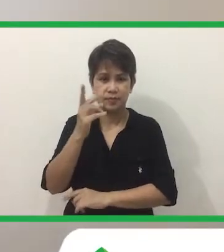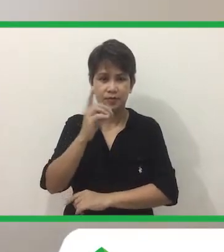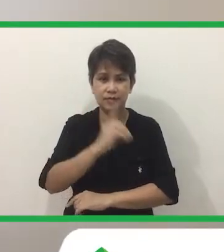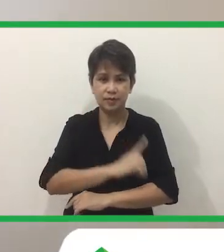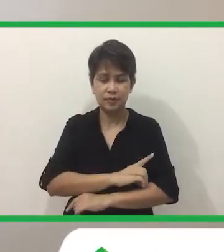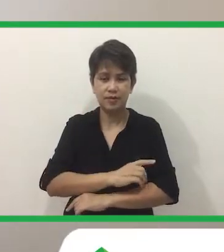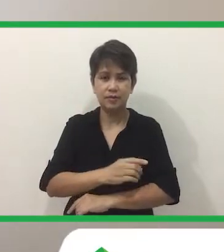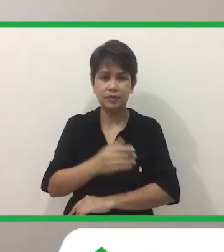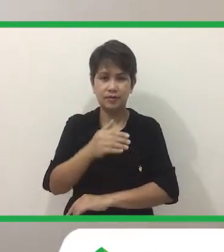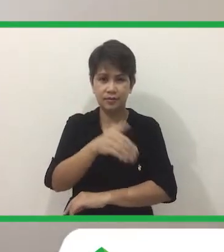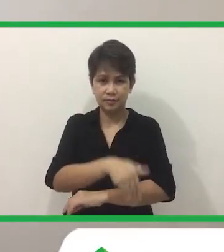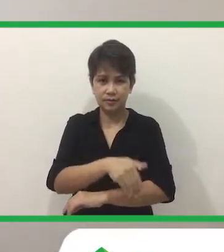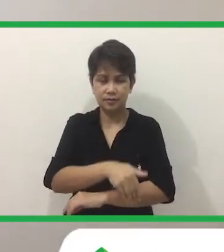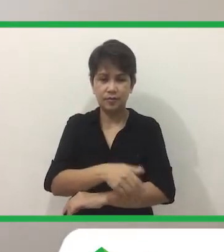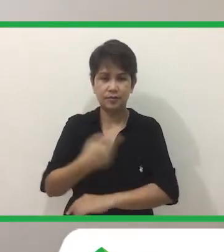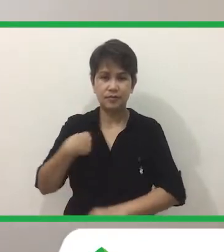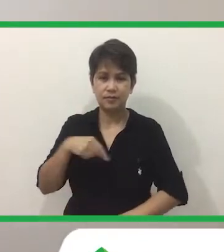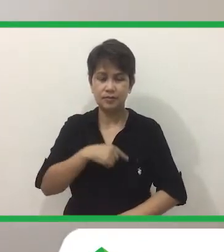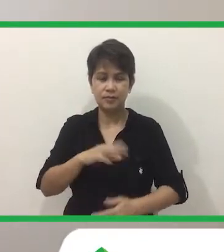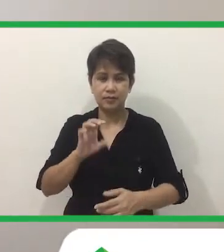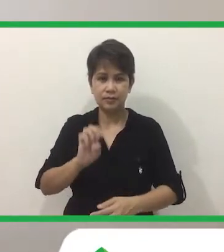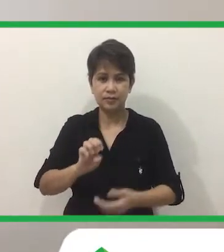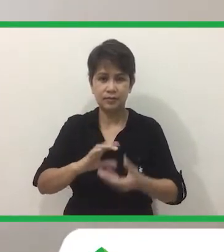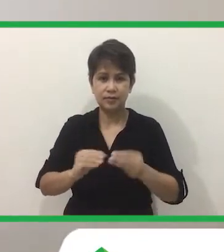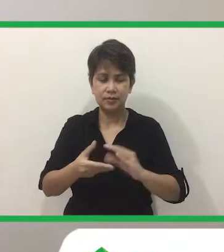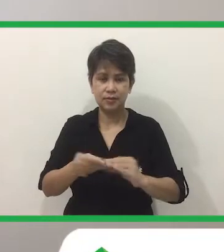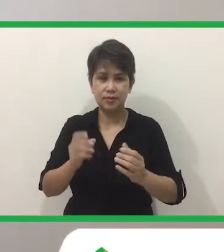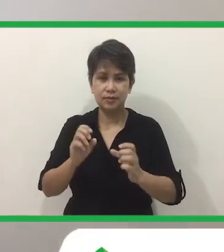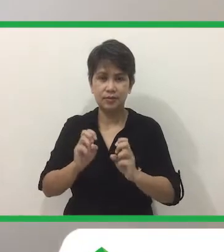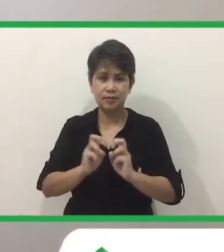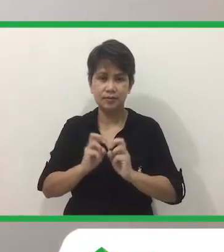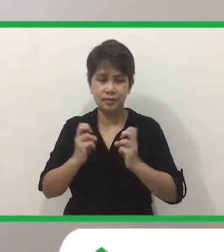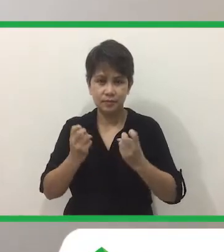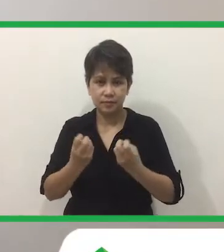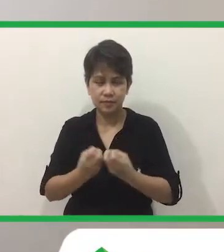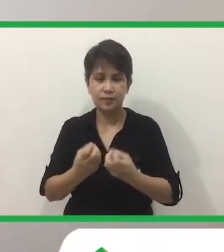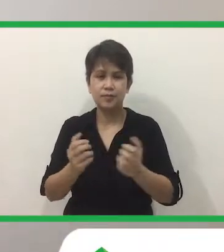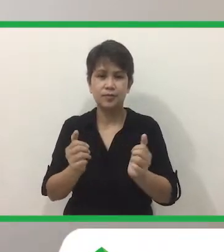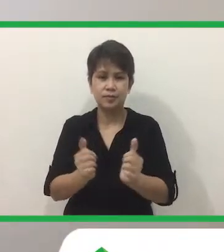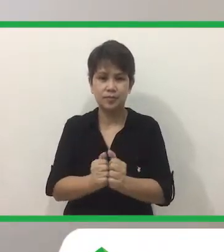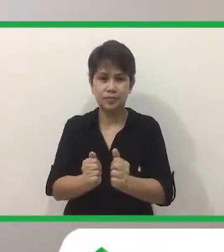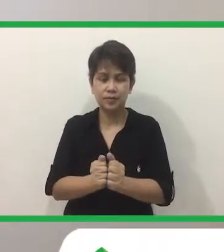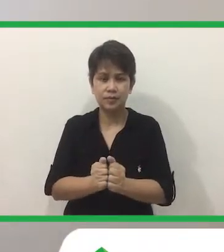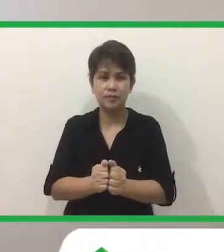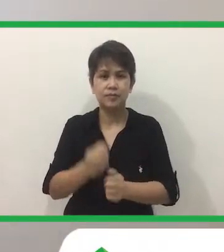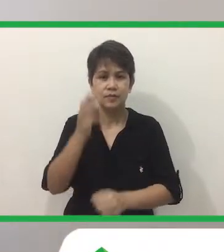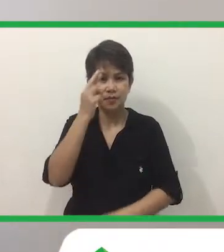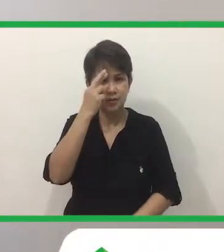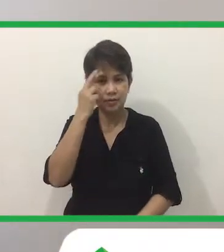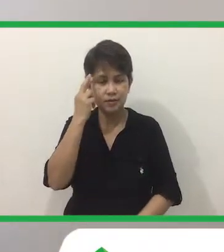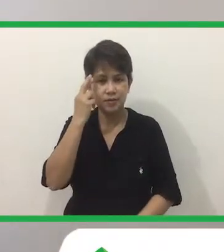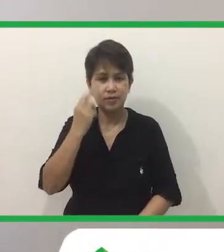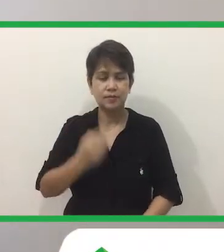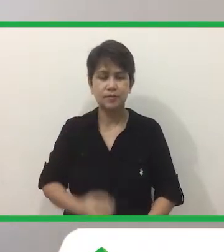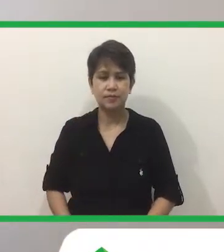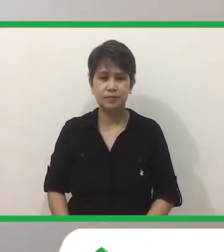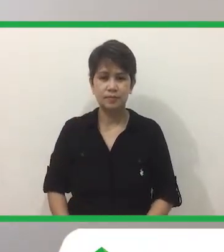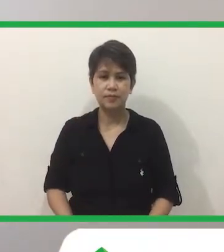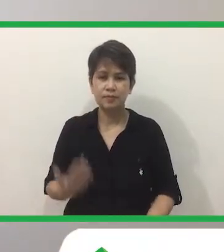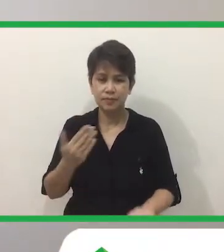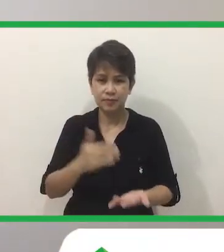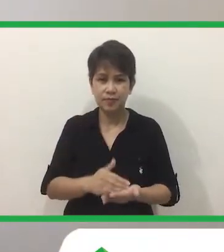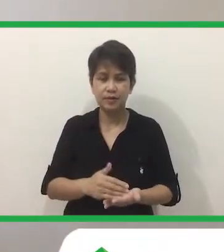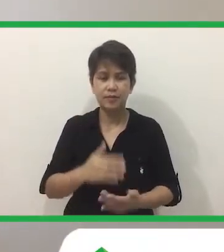e-storytelling session with Kuya Ray. Ako muli si Kuya Ray at pinabati ko kayo ng isang